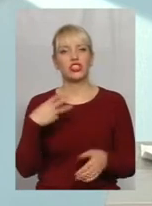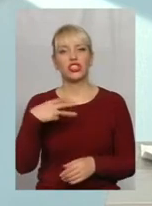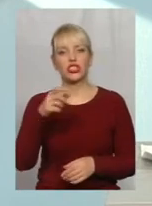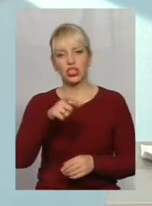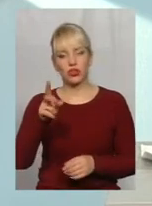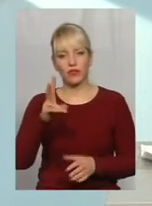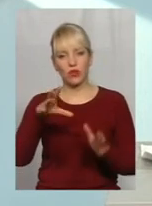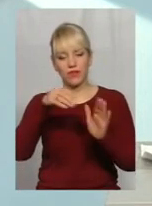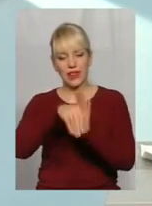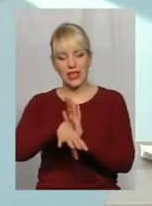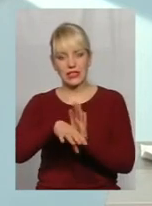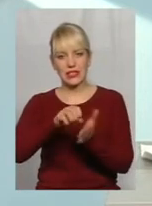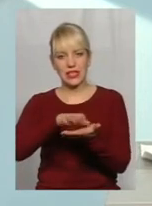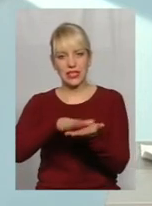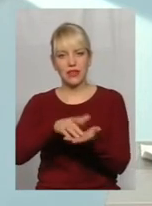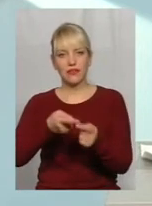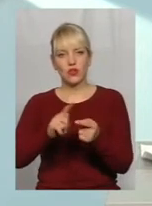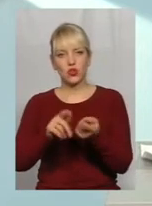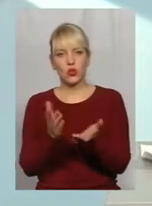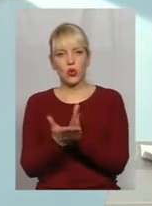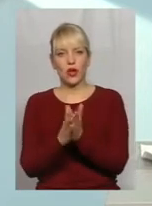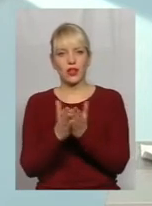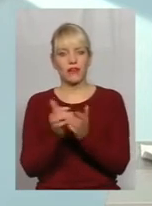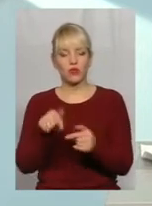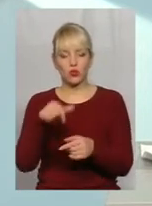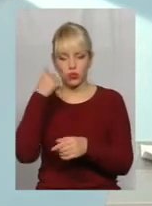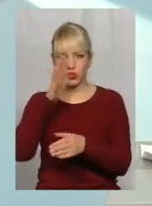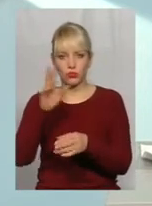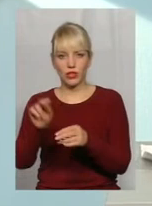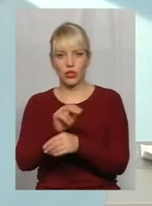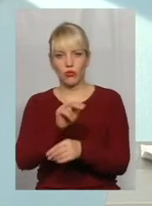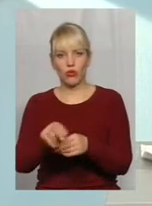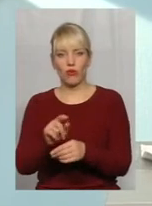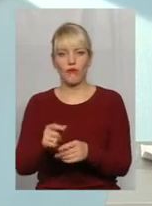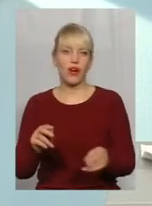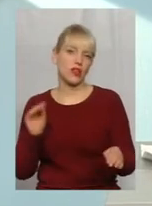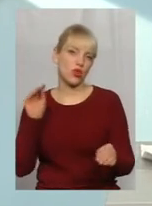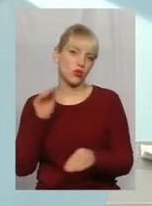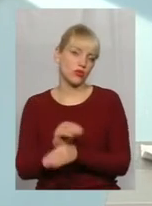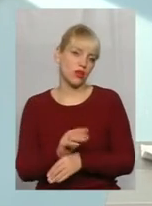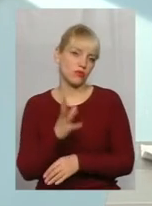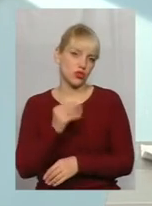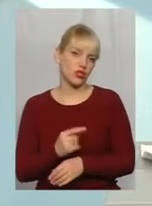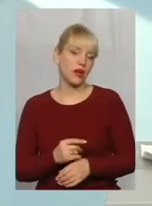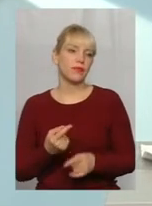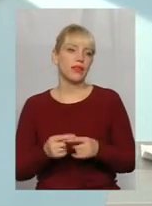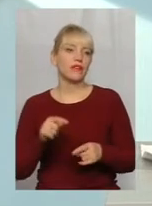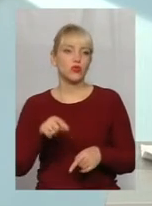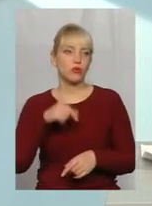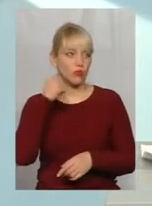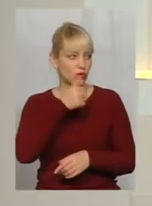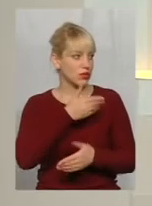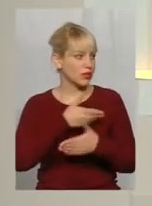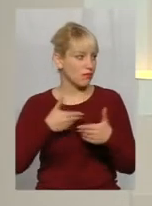які внесені мною в книгу. А в цьому році я зроблю коригування і додатково туди внесу. В цьому році ми